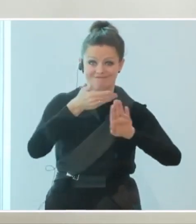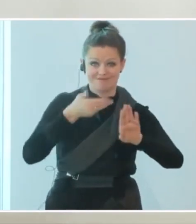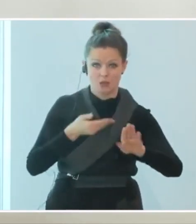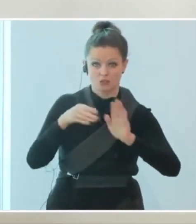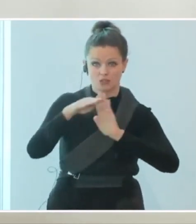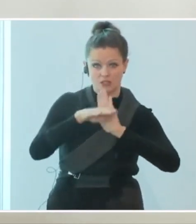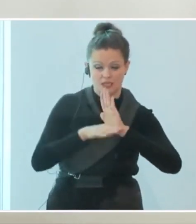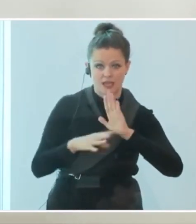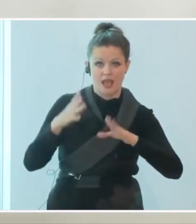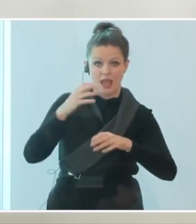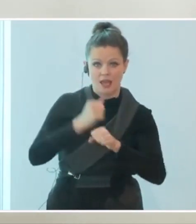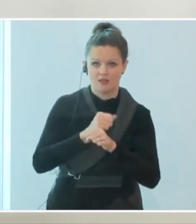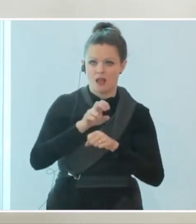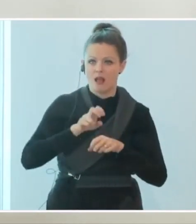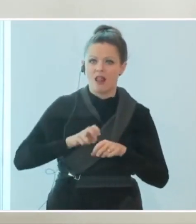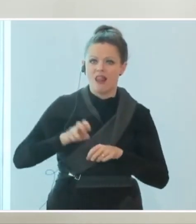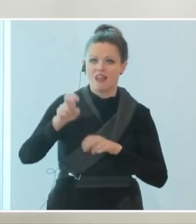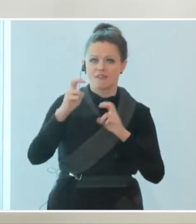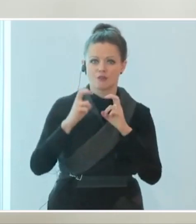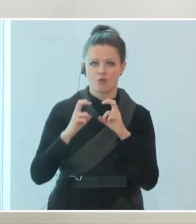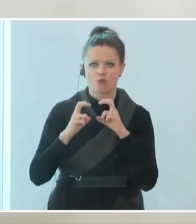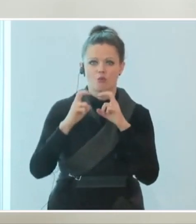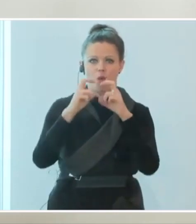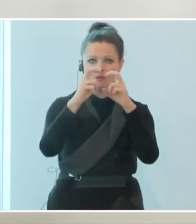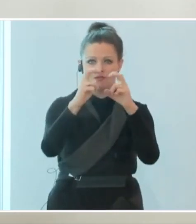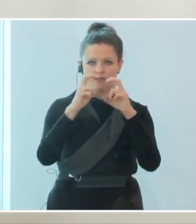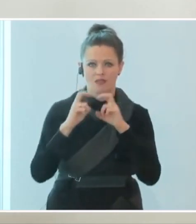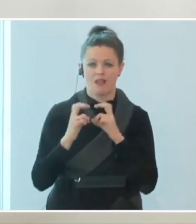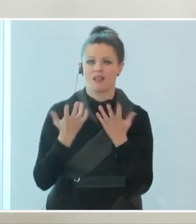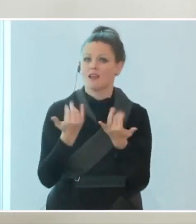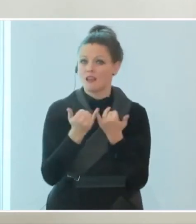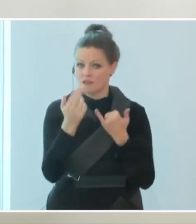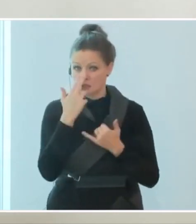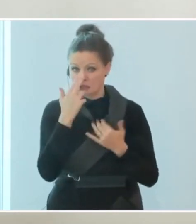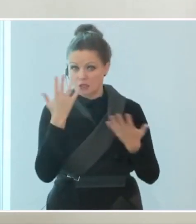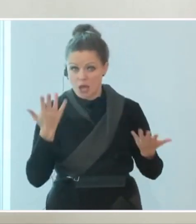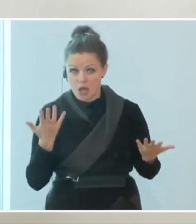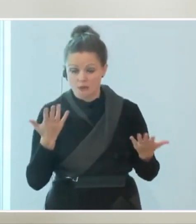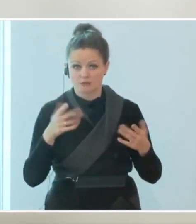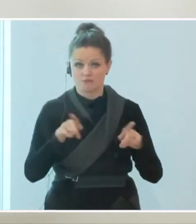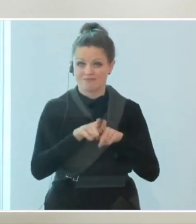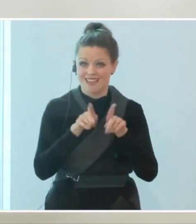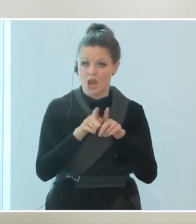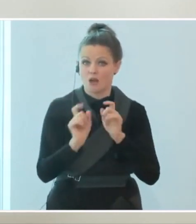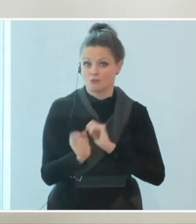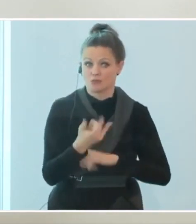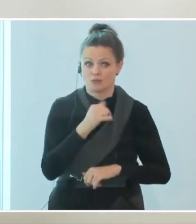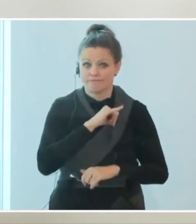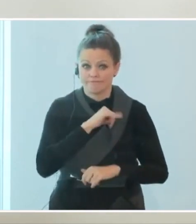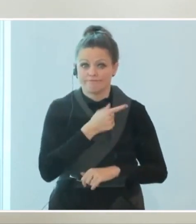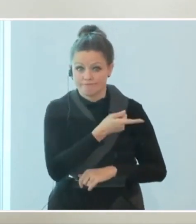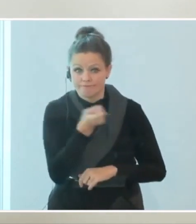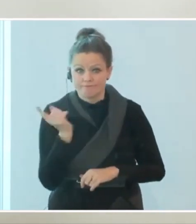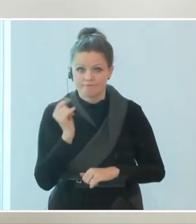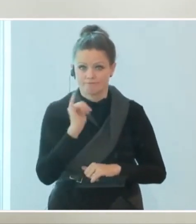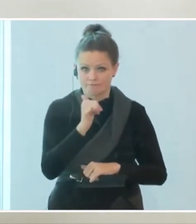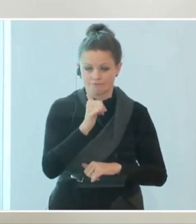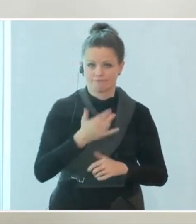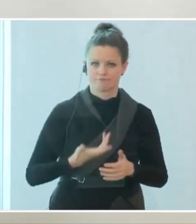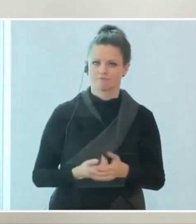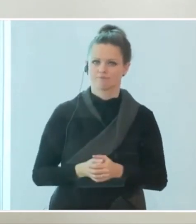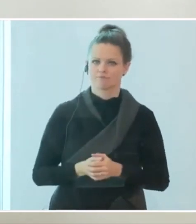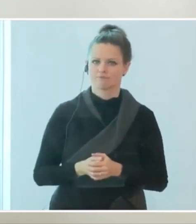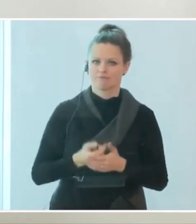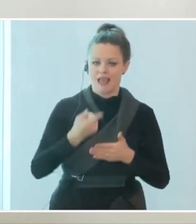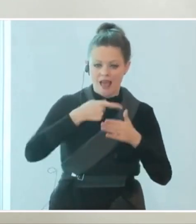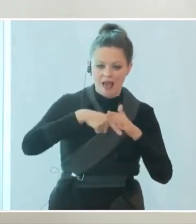was die Lift und Gondeln, die Liftanlagen und Gondeln betrifft, das wird ja auch von besonderem Interesse sein. Ja, da gibt es beim